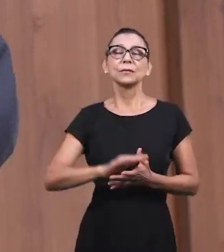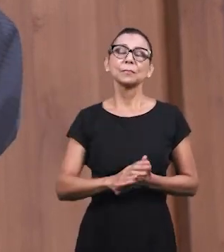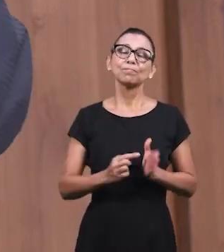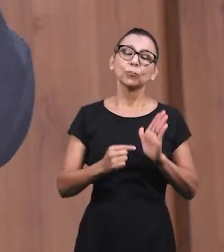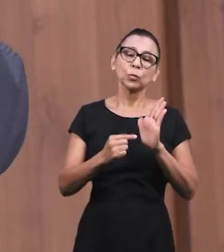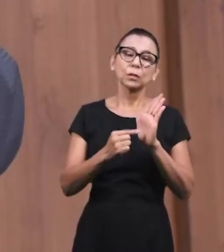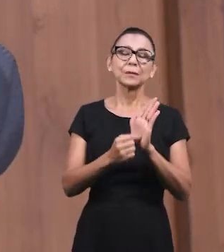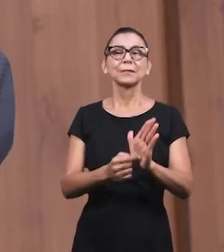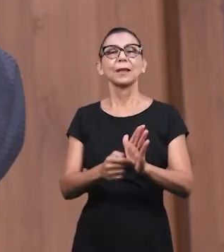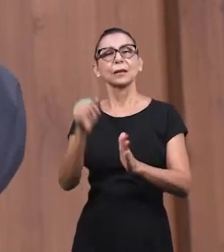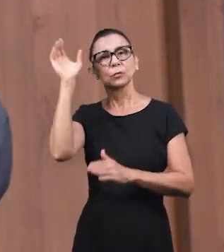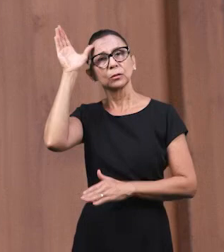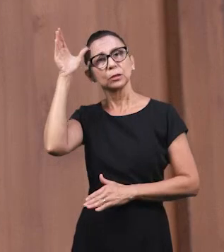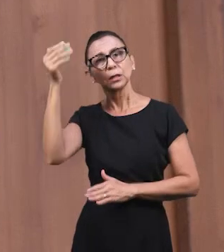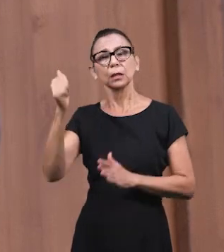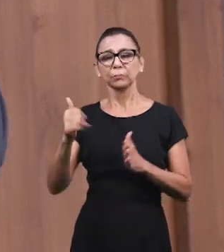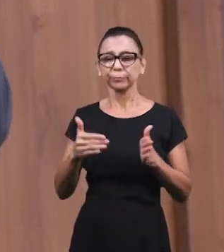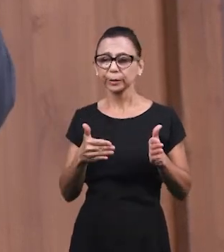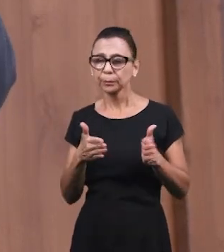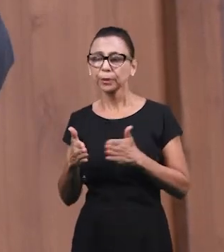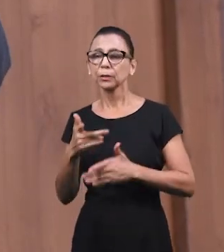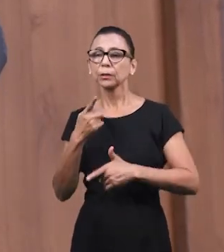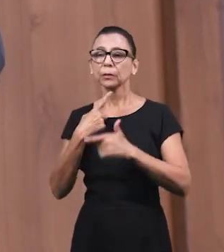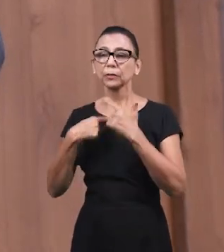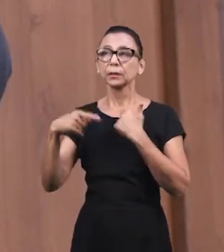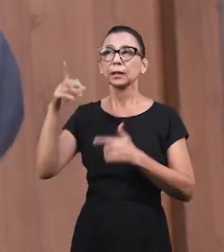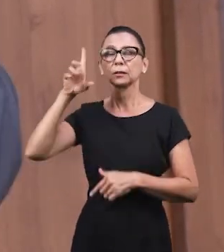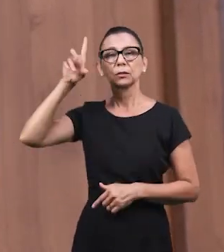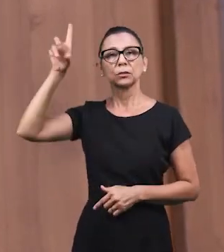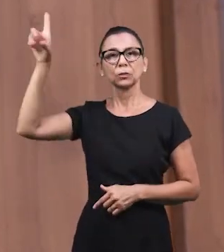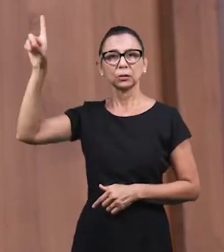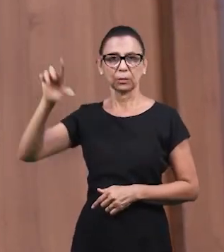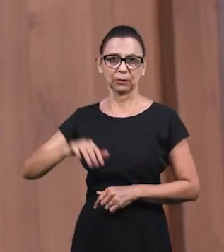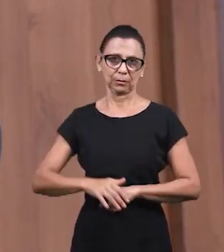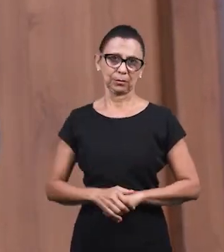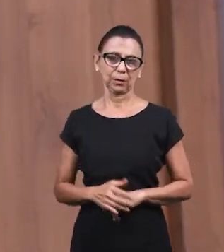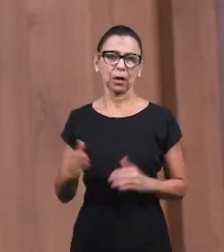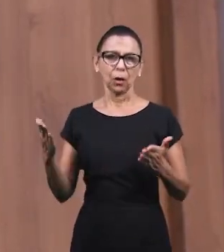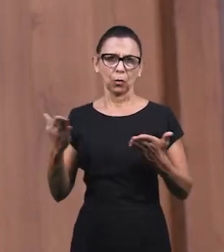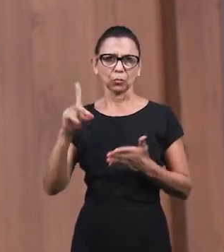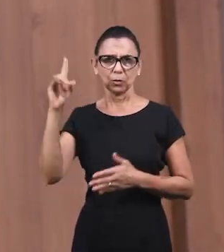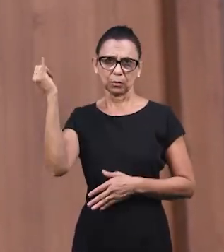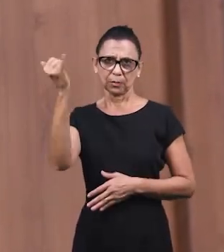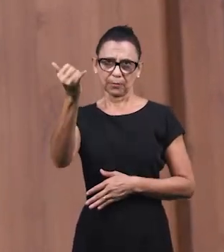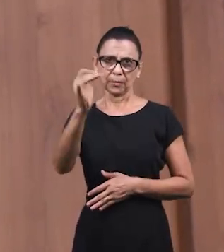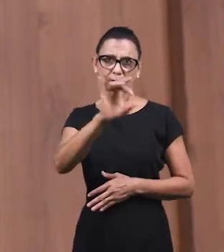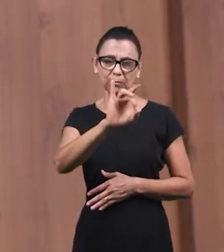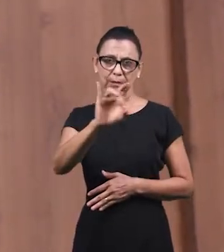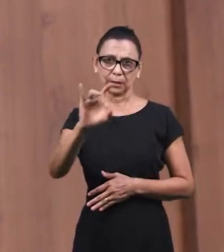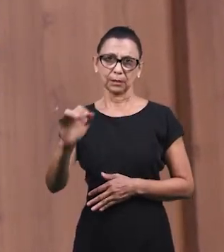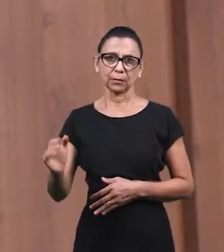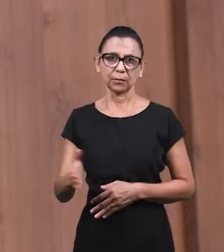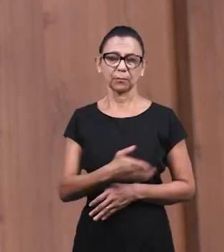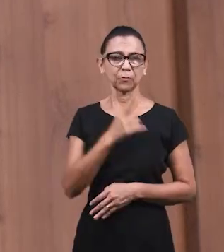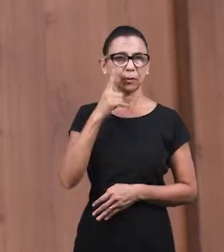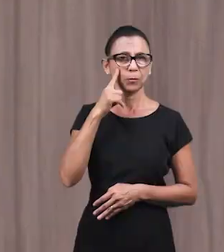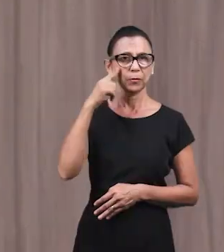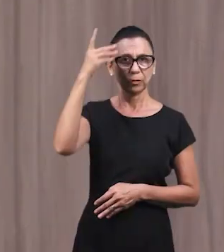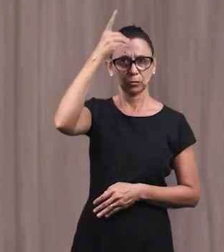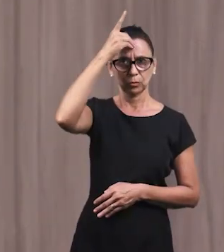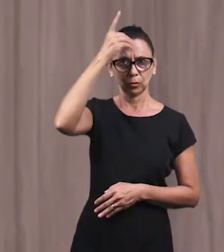Направлять Жизнь нашу Путь Наш Что Бог Хочет И Бог Будет говорить К нам В этот час